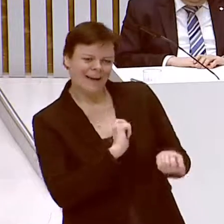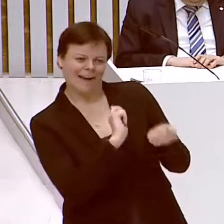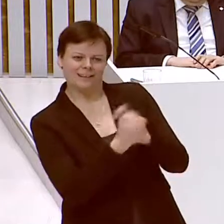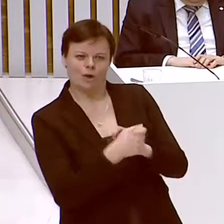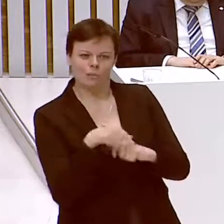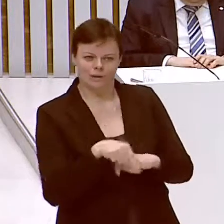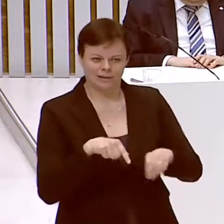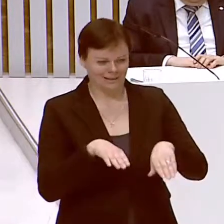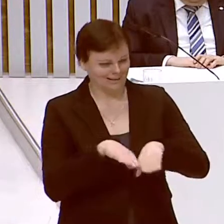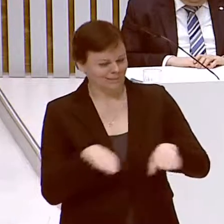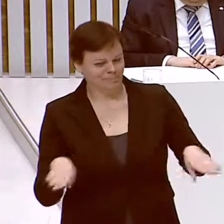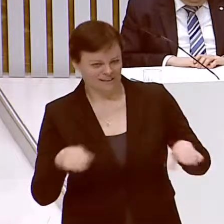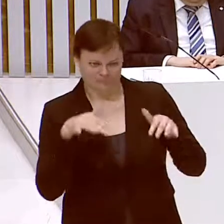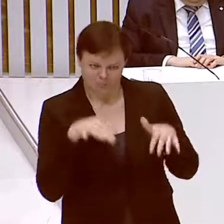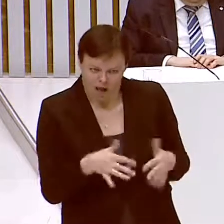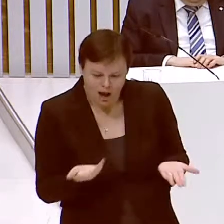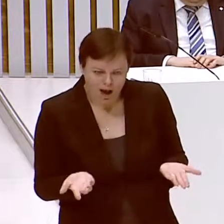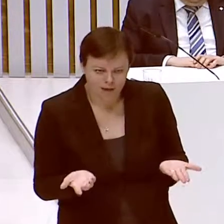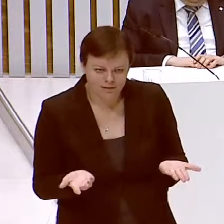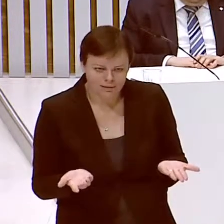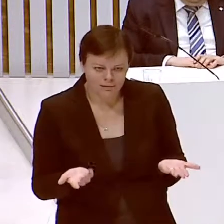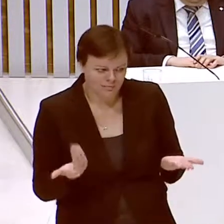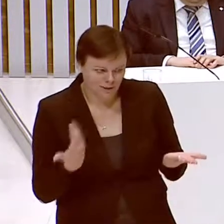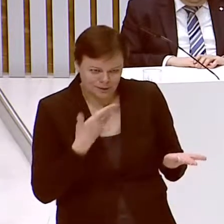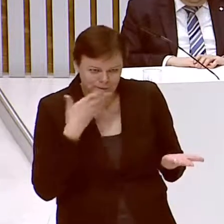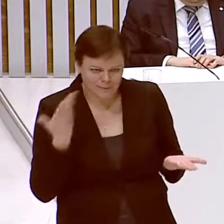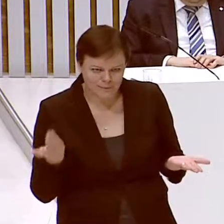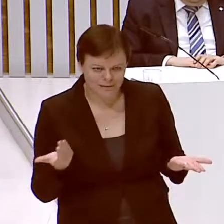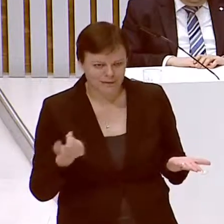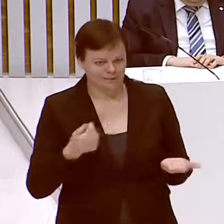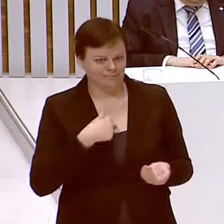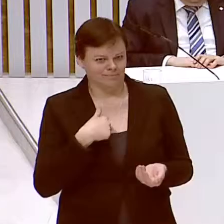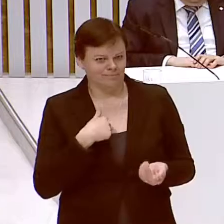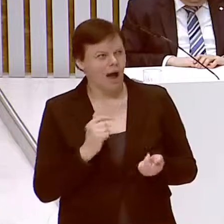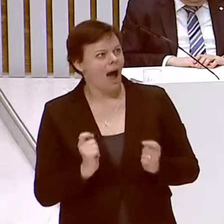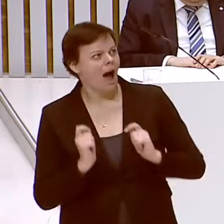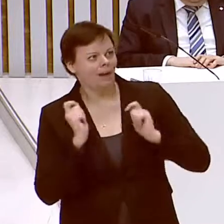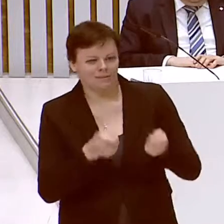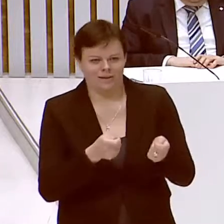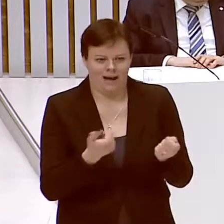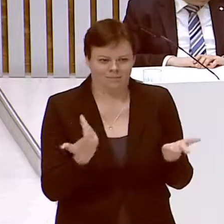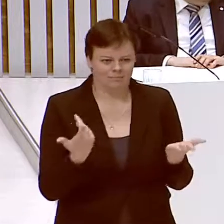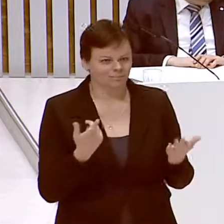nicht für unseren Antrag der Wortgleich war gestimmt.